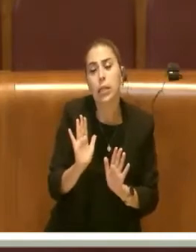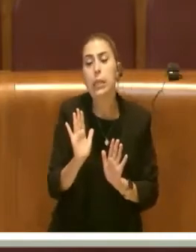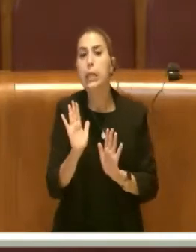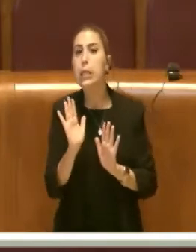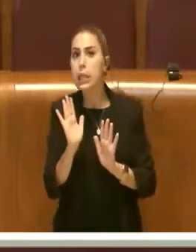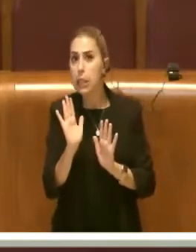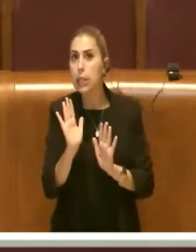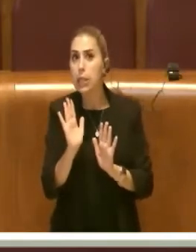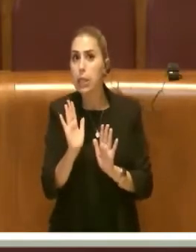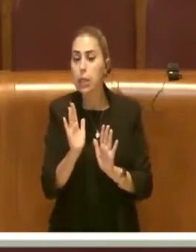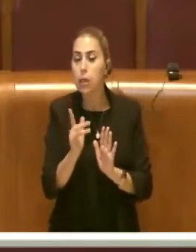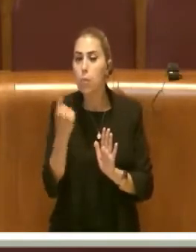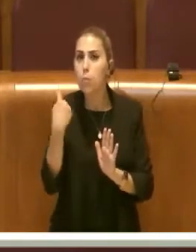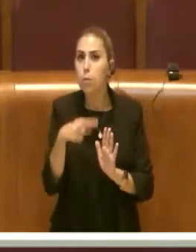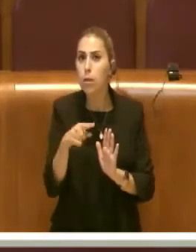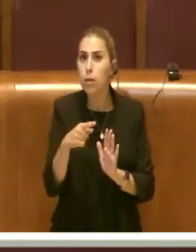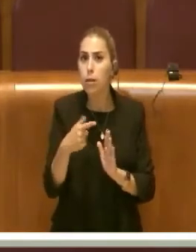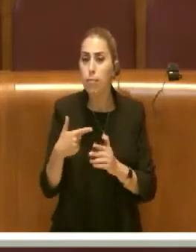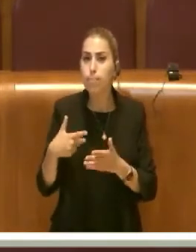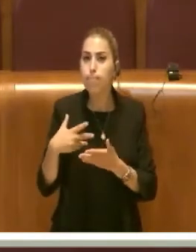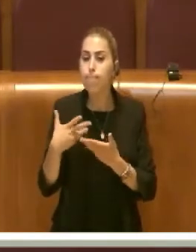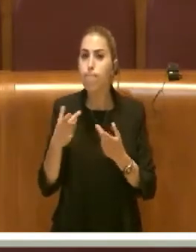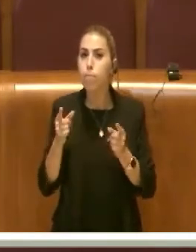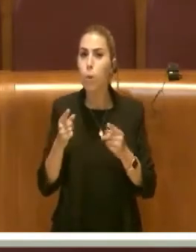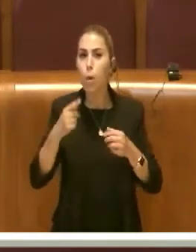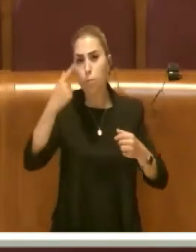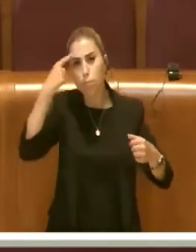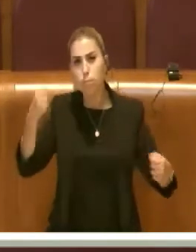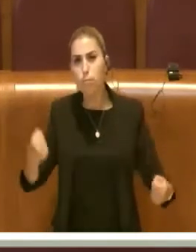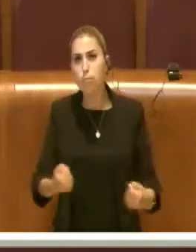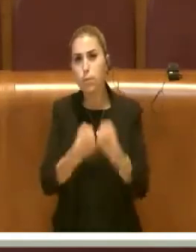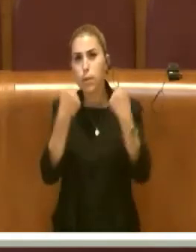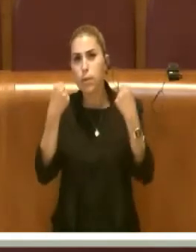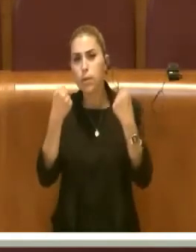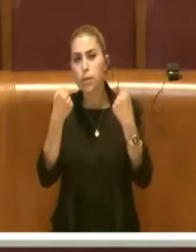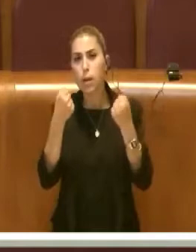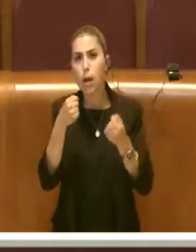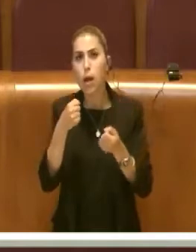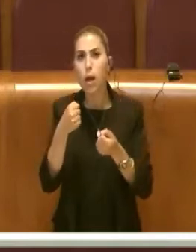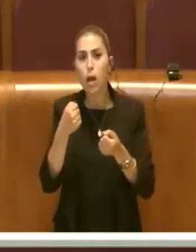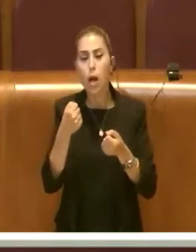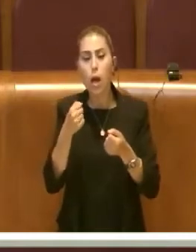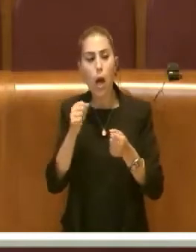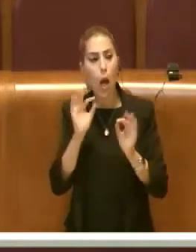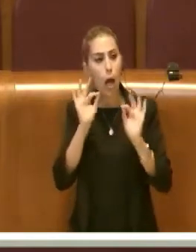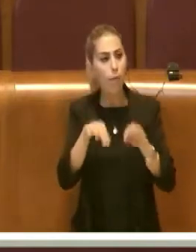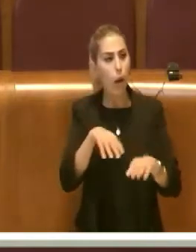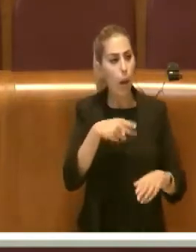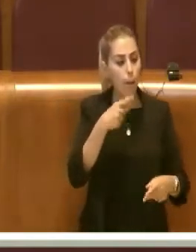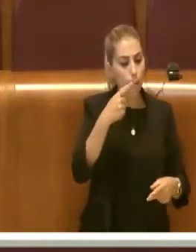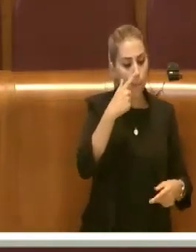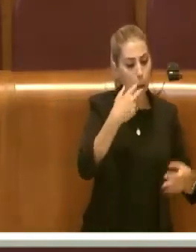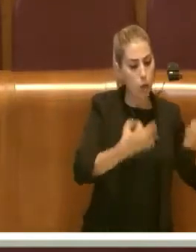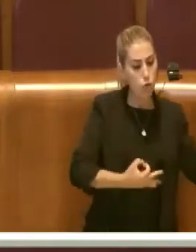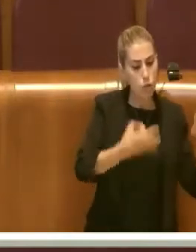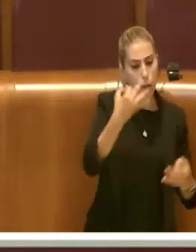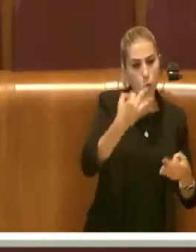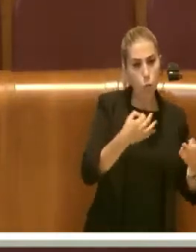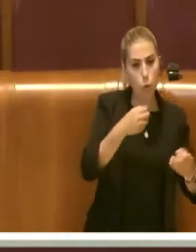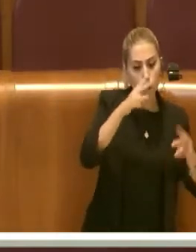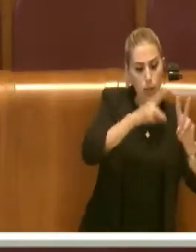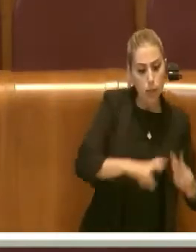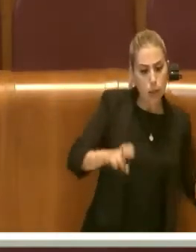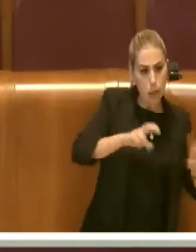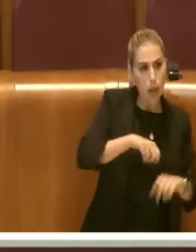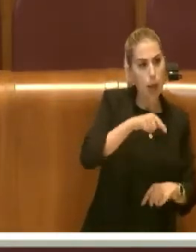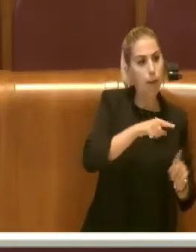questo ha generato anche un contenzioso che è arrivato alla magistratura, ora la magistratura sta indagando sui bilanci dal